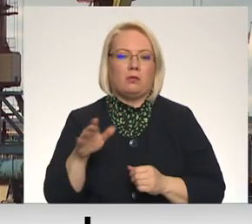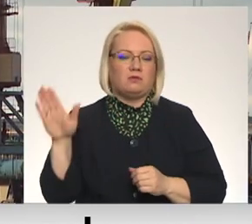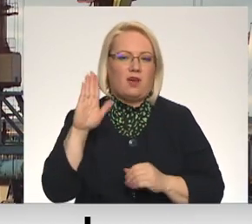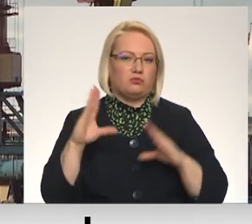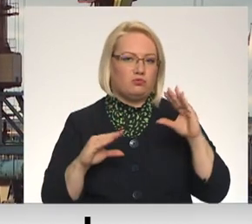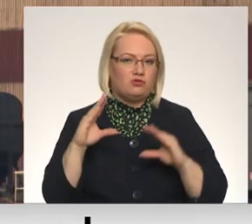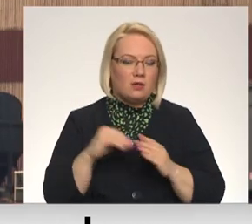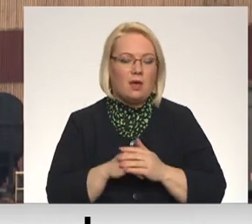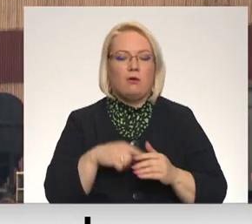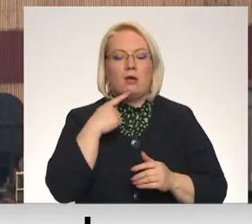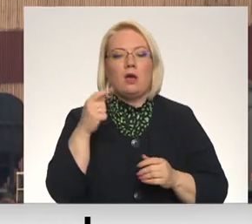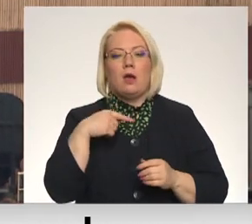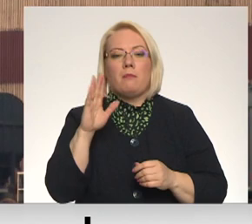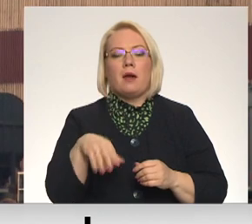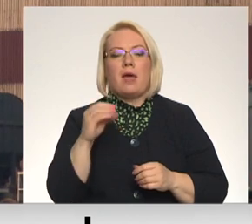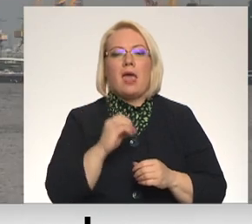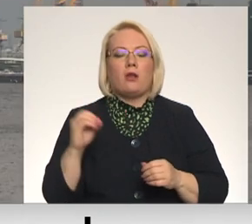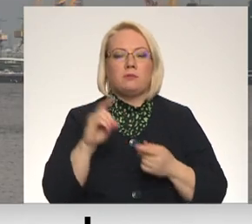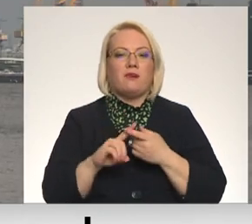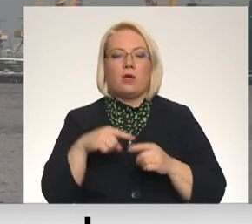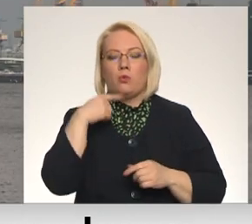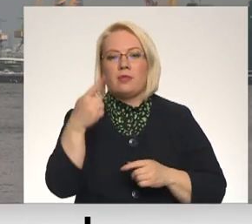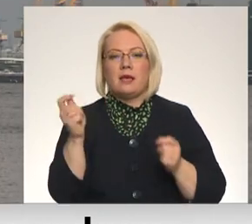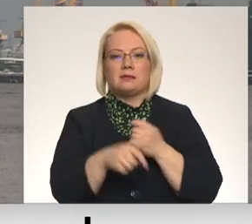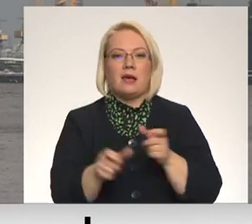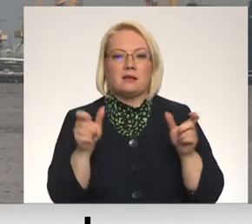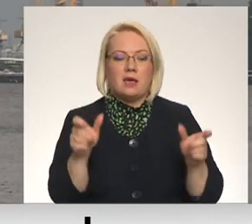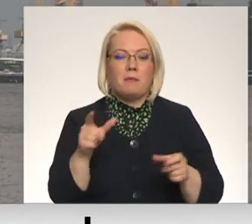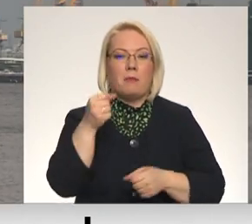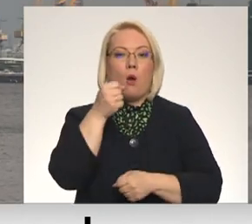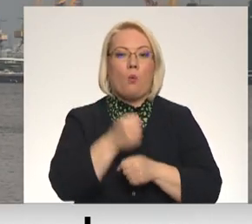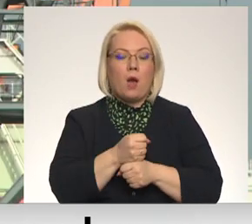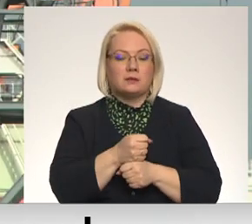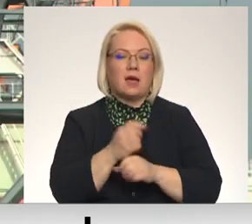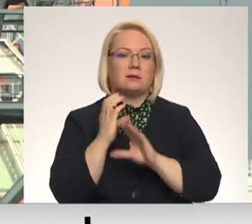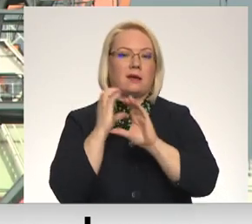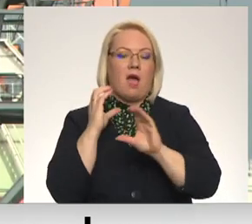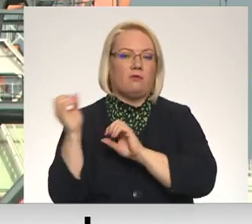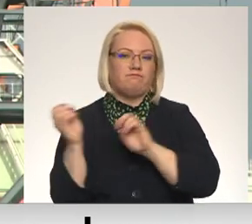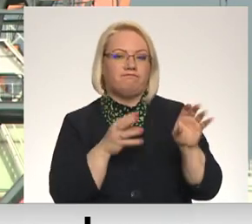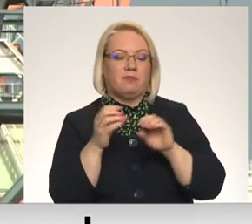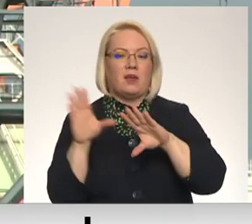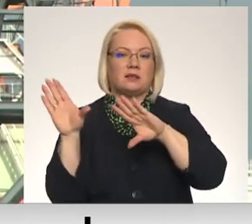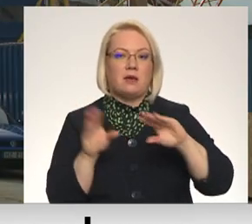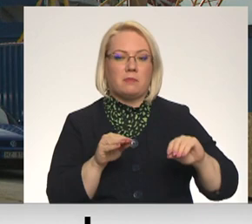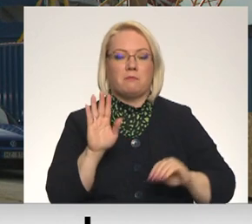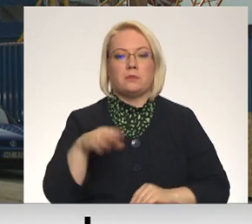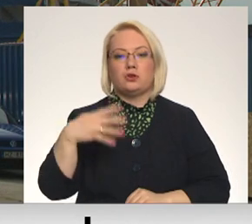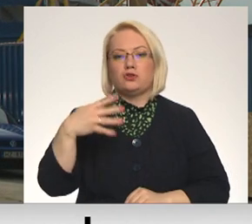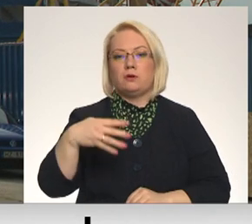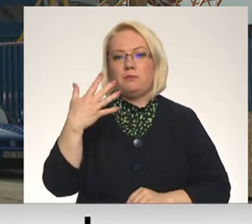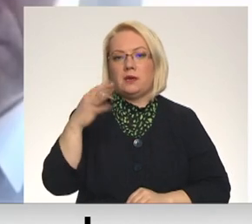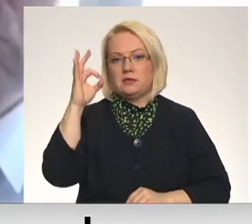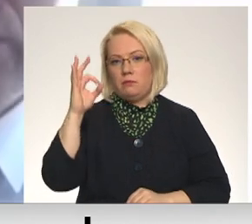Savienības noteiktajām sankcijām Latvijas lielajās ostās pārkrauto kravu apjoms varētu samazināties par 45 procentiem.